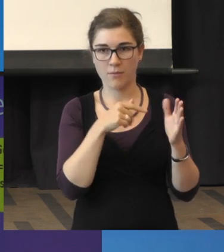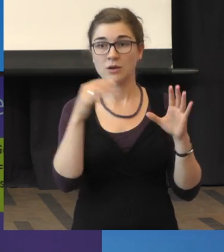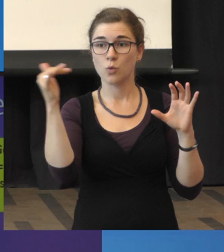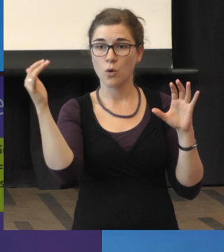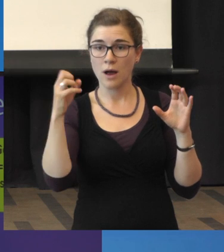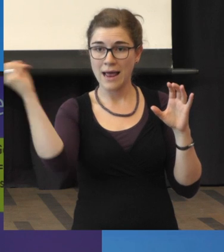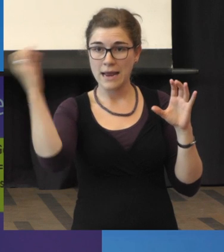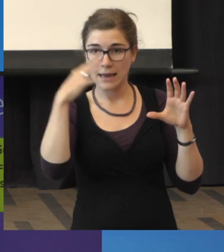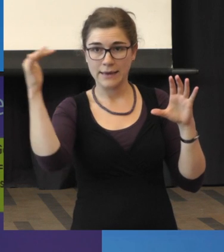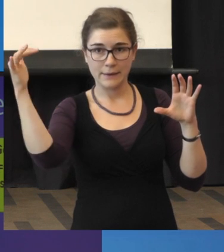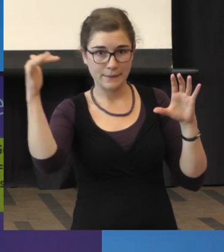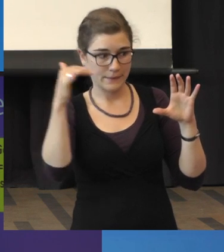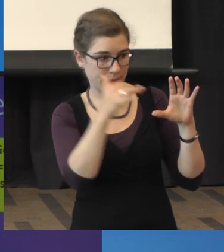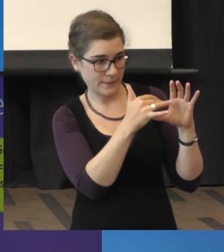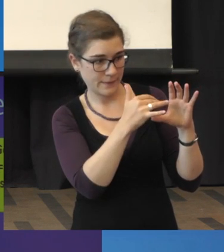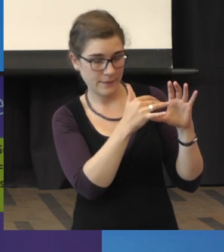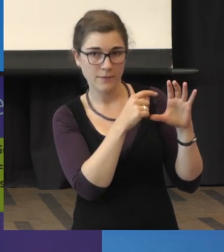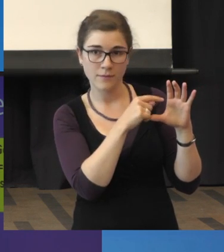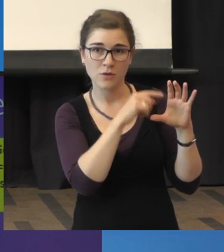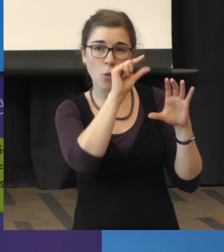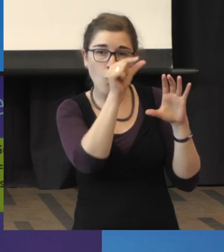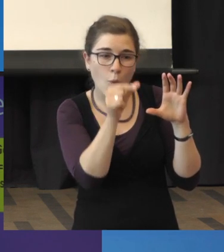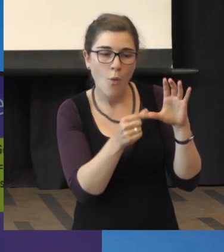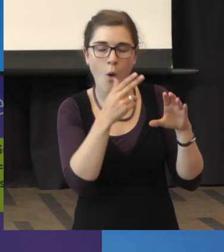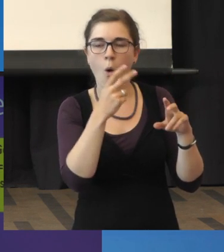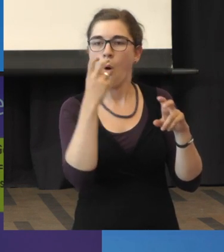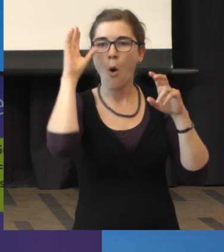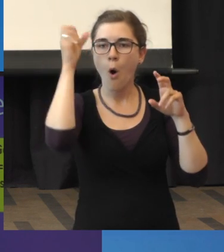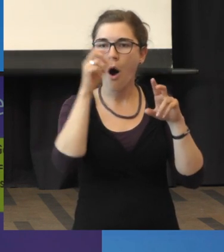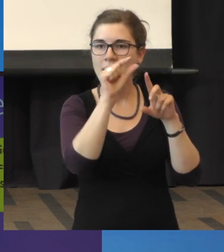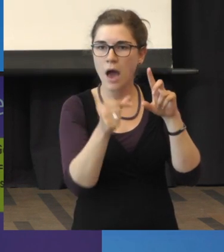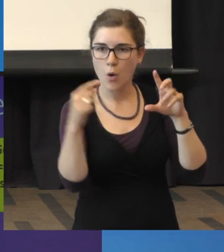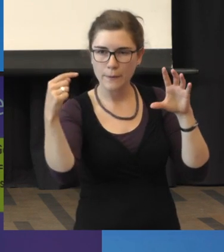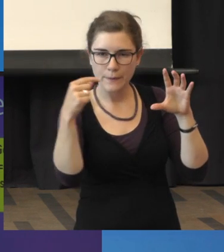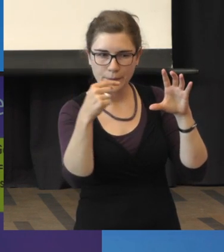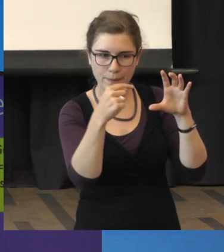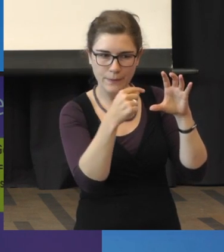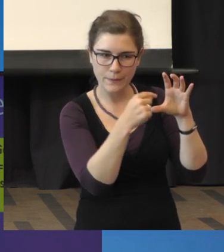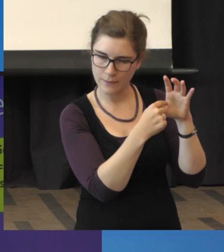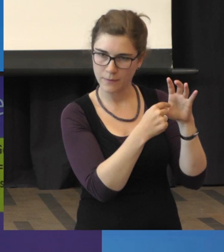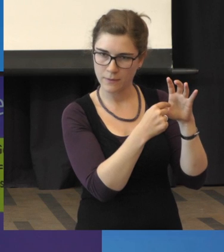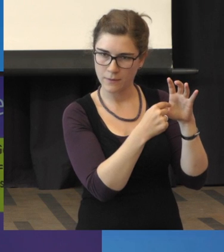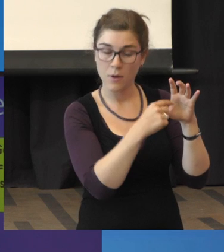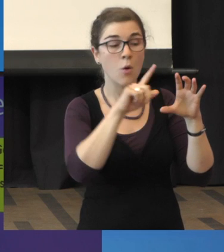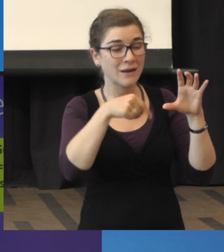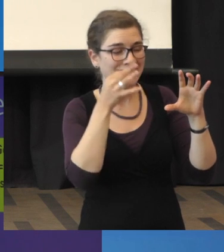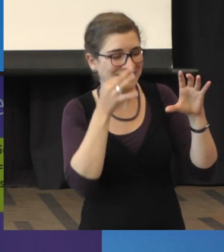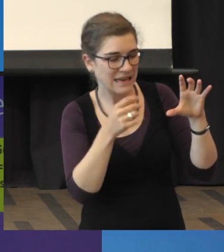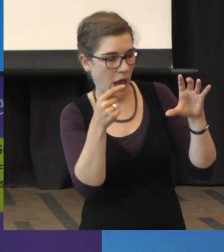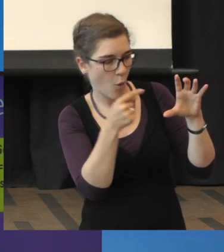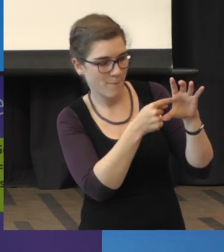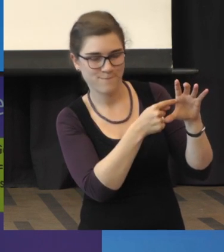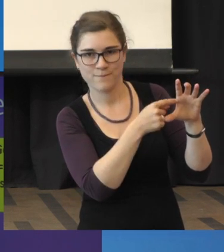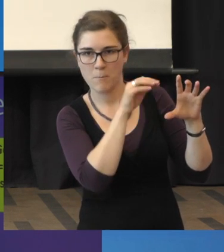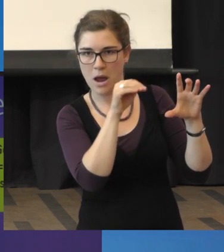also hier durch das Auge durch, muss durch die Hornhaut durch, durch die Linse durch und fällt dann genau hier in die